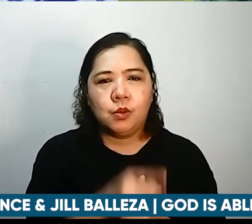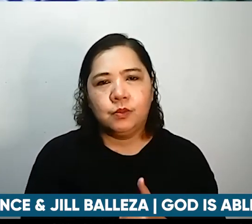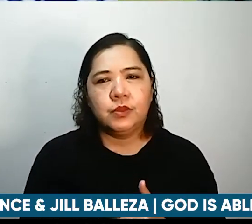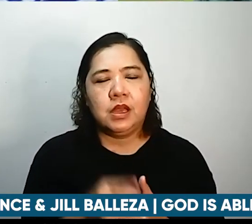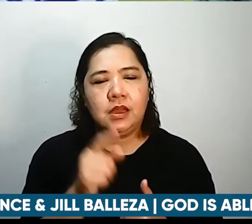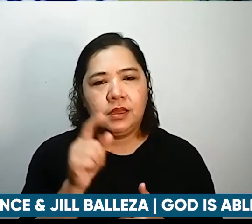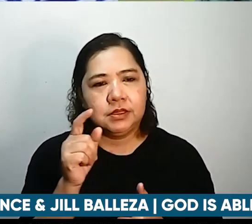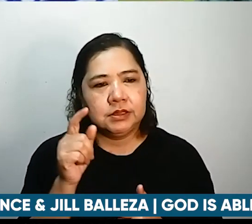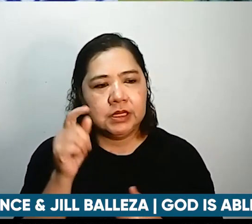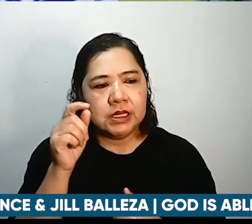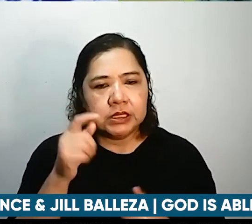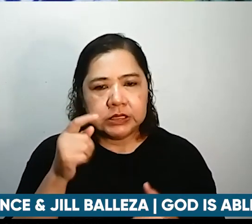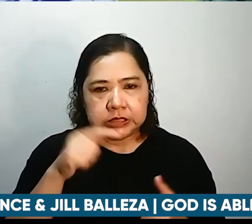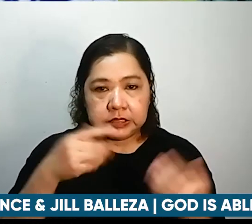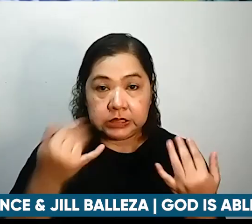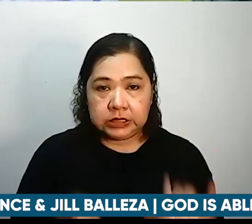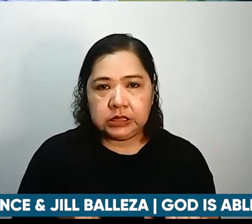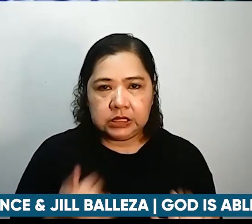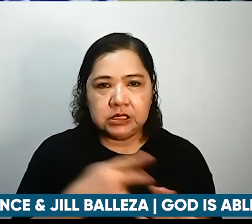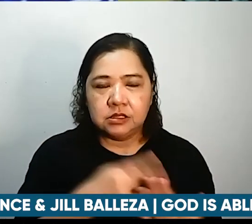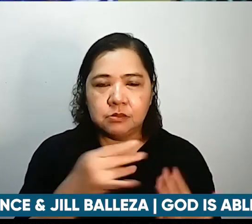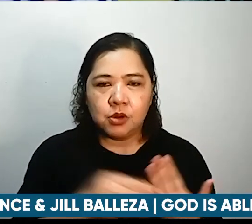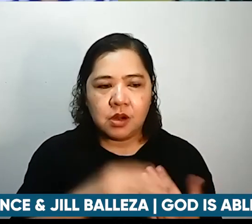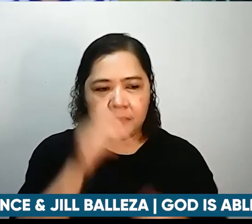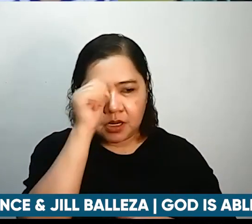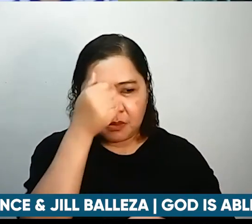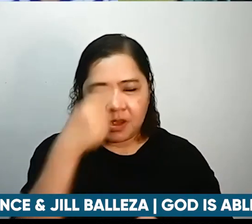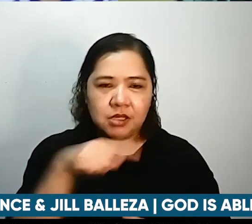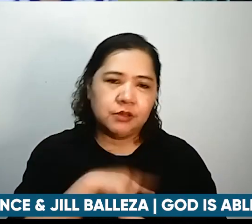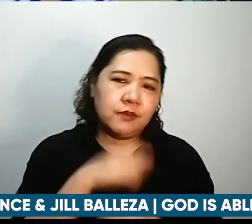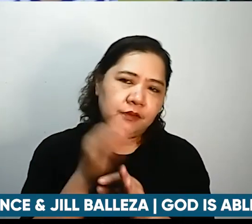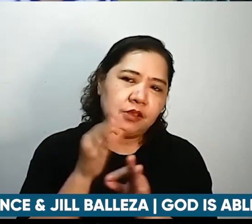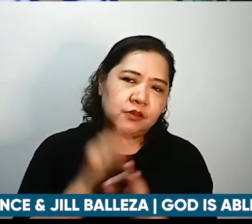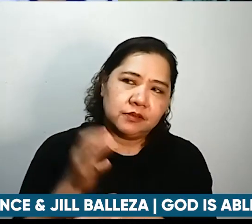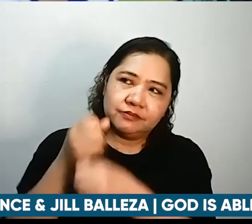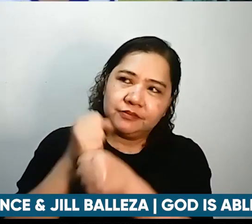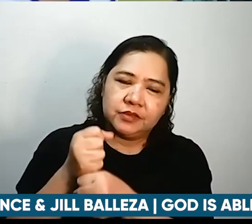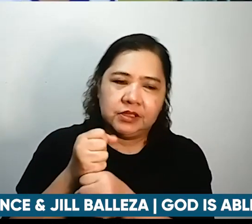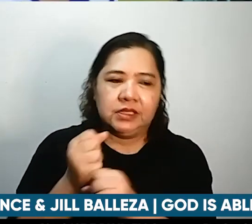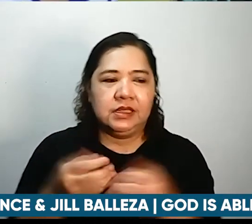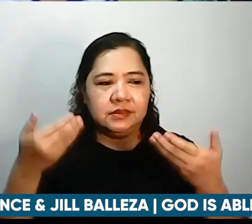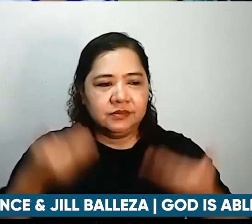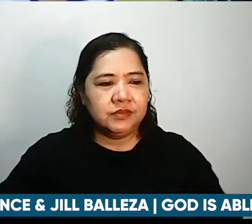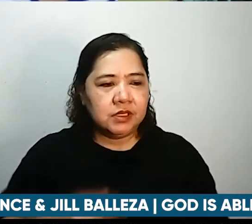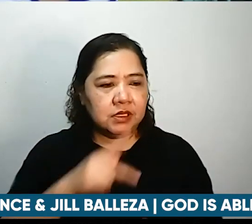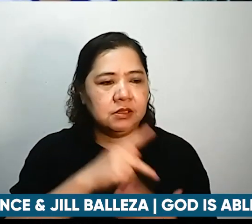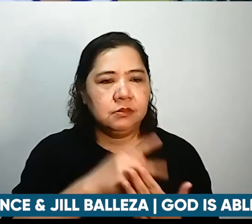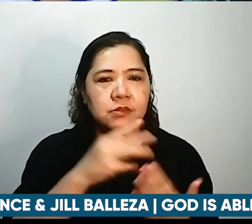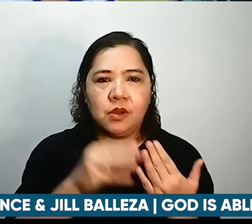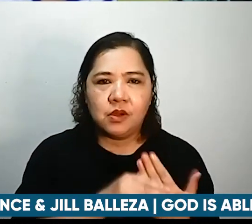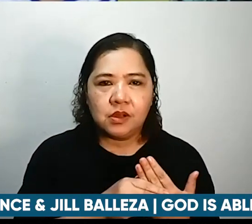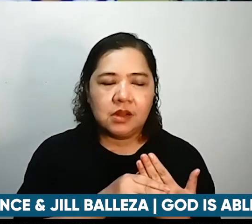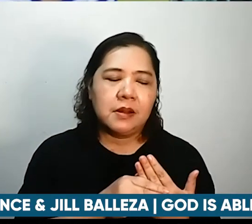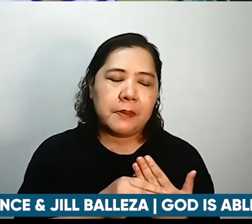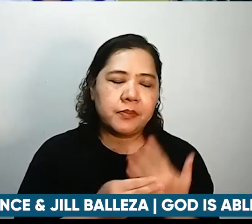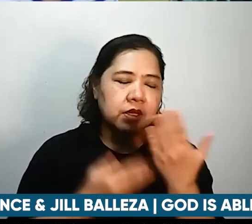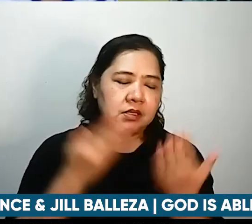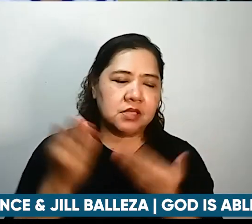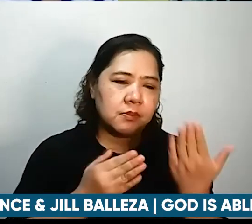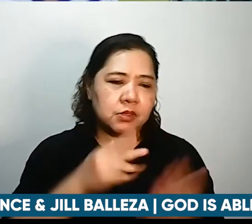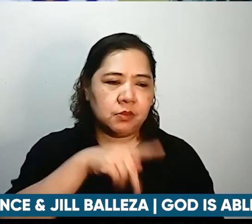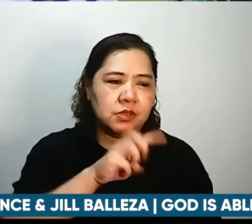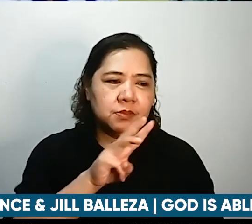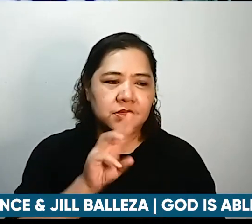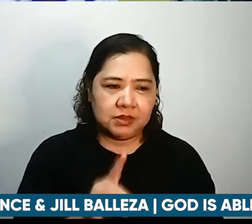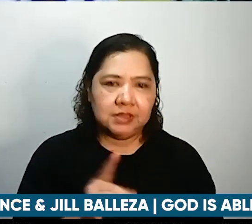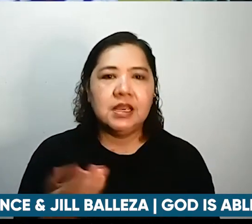about the faithfulness and goodness of the Lord through Christ Jesus ito po ang program God is Able Servision PWD at muli po